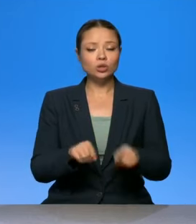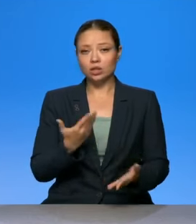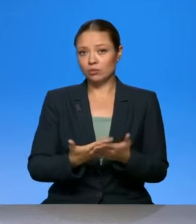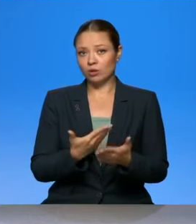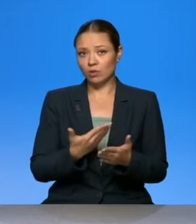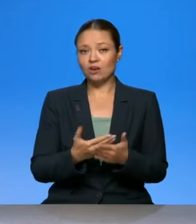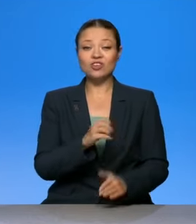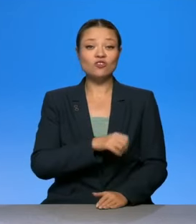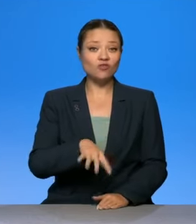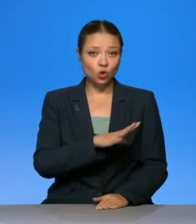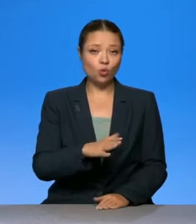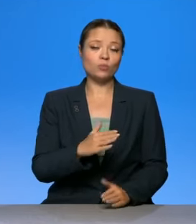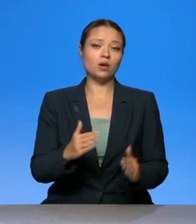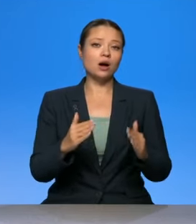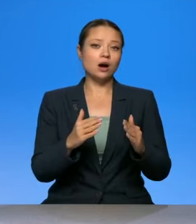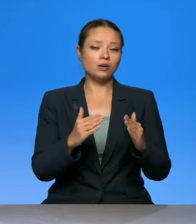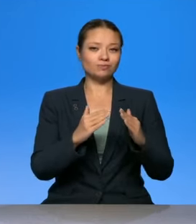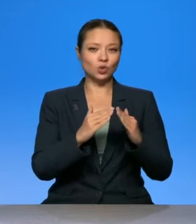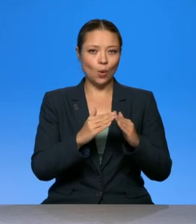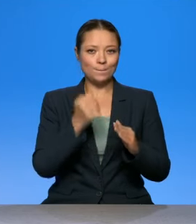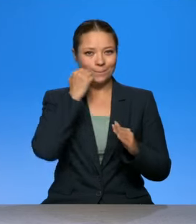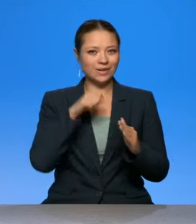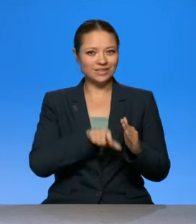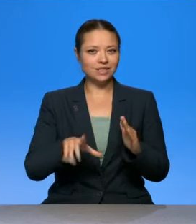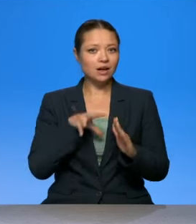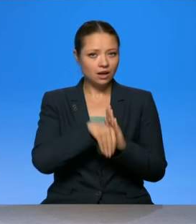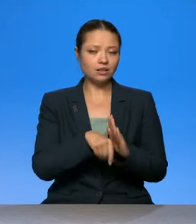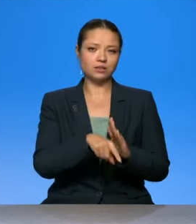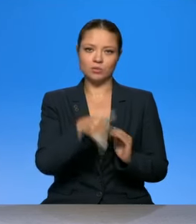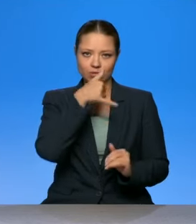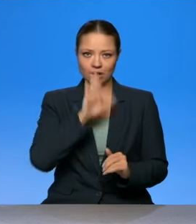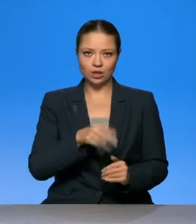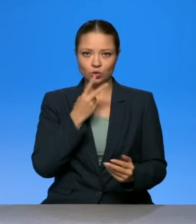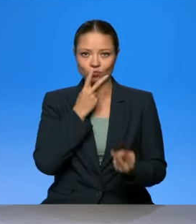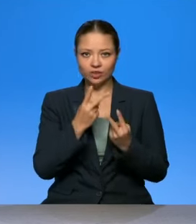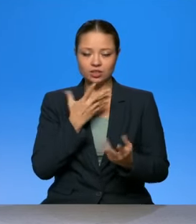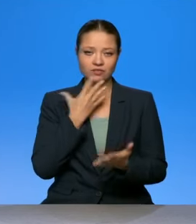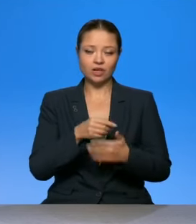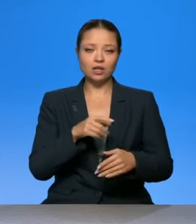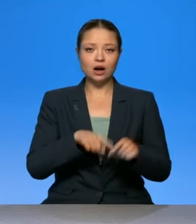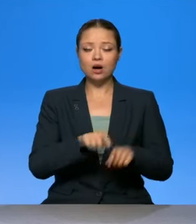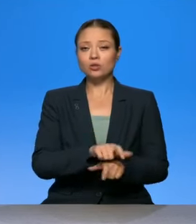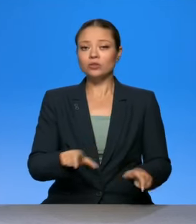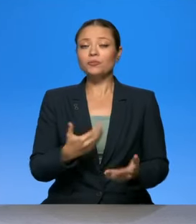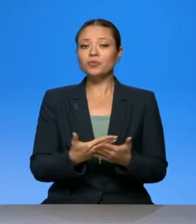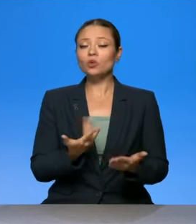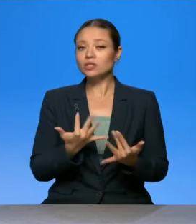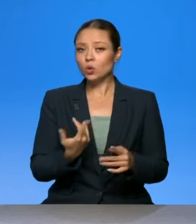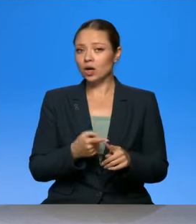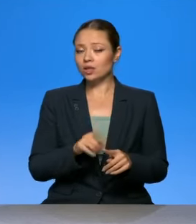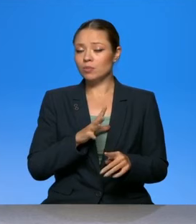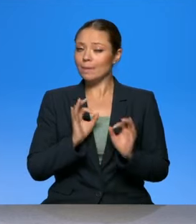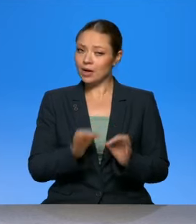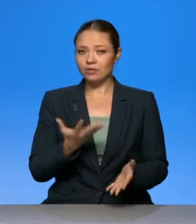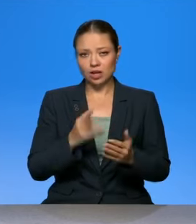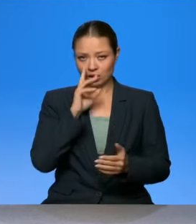Европе, которые не могли увидеть своих близких и так далее. То есть мы уже можем сейчас сказать, насколько это решение было правильным или ошибочным?